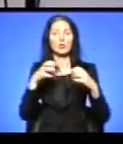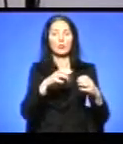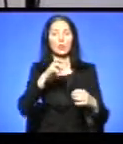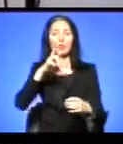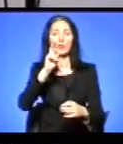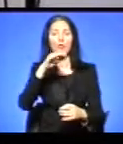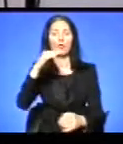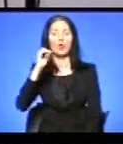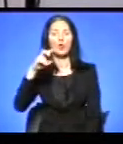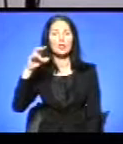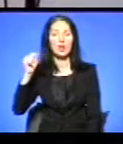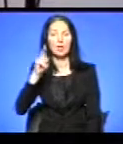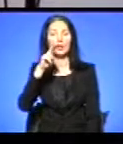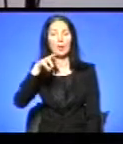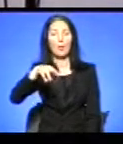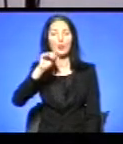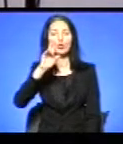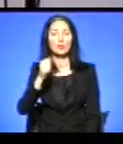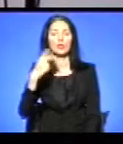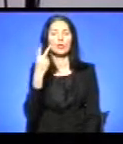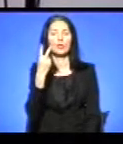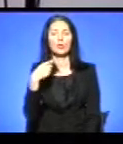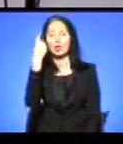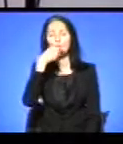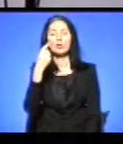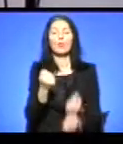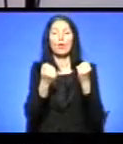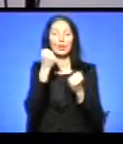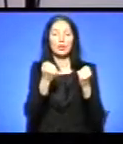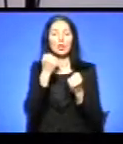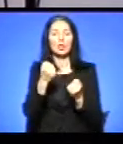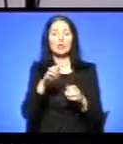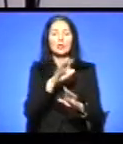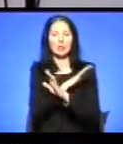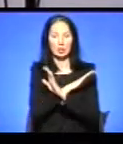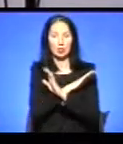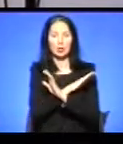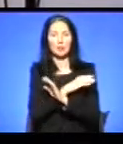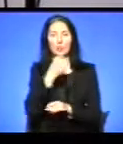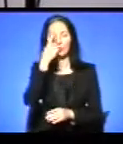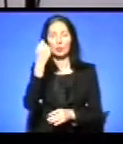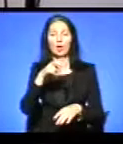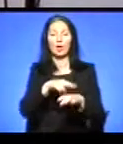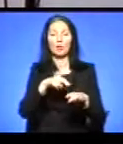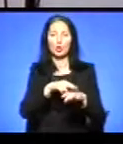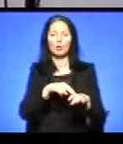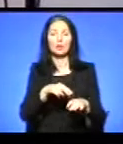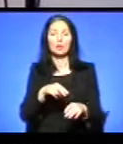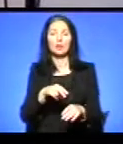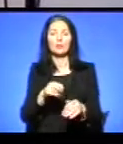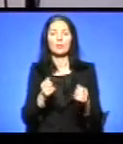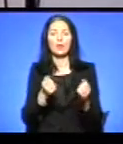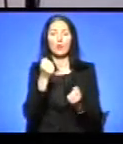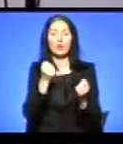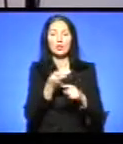«Міцубісі». Двоє осіб – водій і пасажир «Фольксвагена» загинули, повідомляє патрульна поліцейська Галина Синюк. Кермувальник, який загинув,